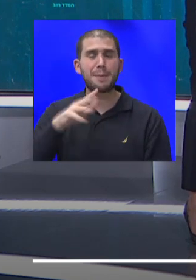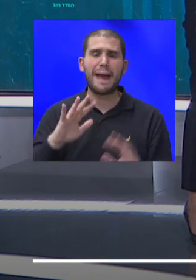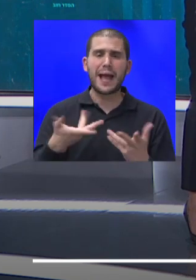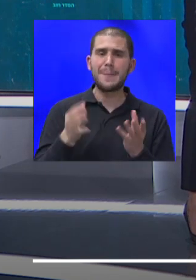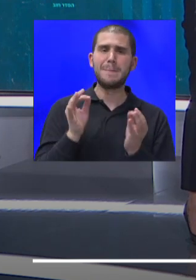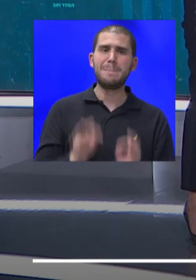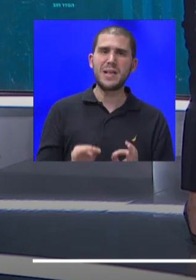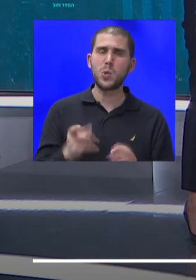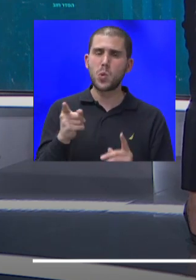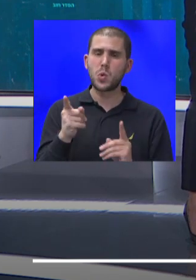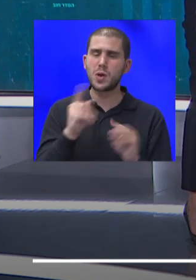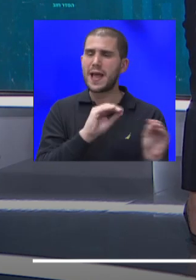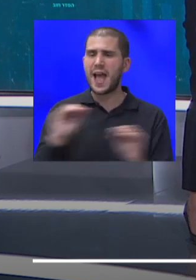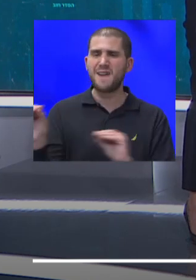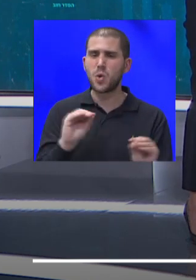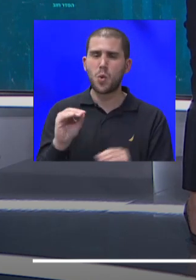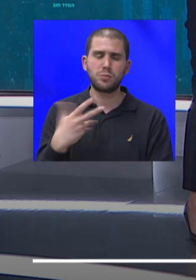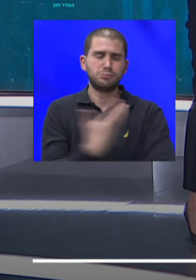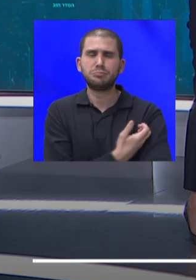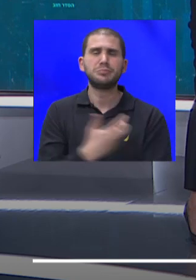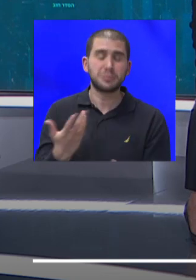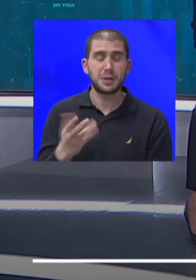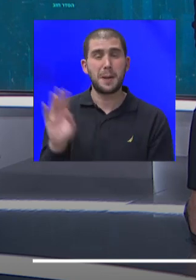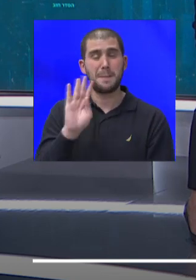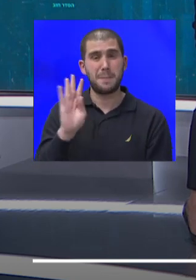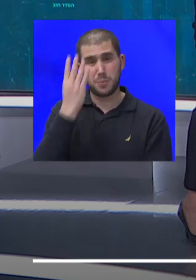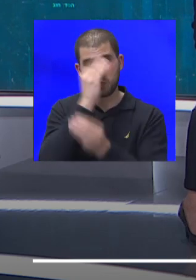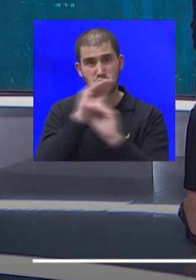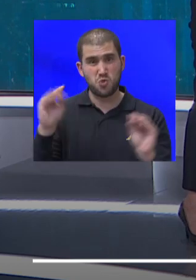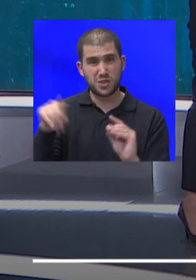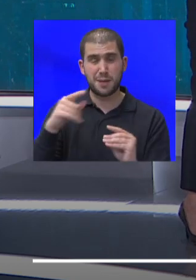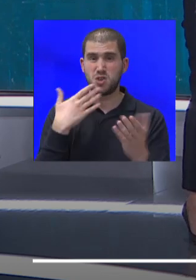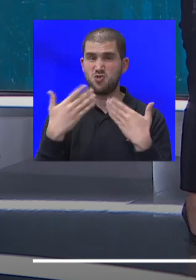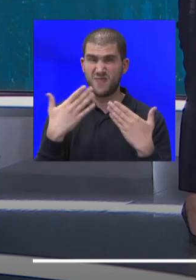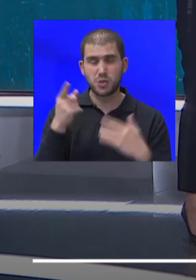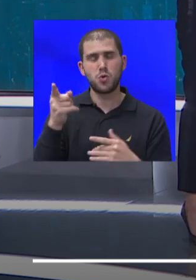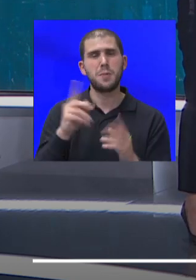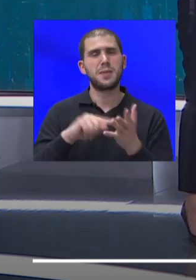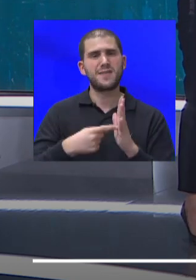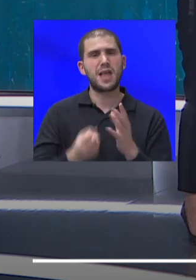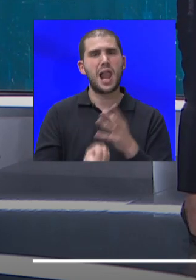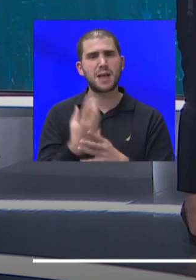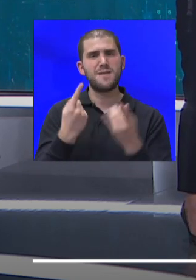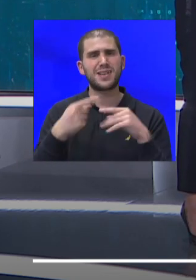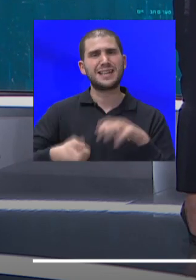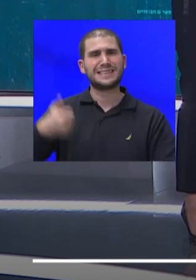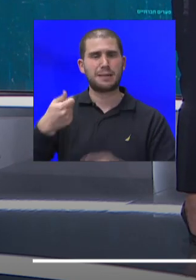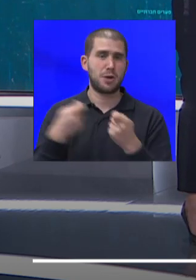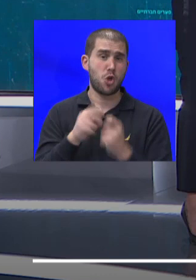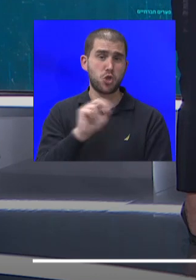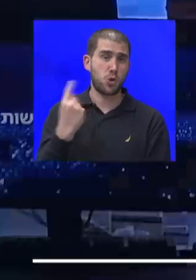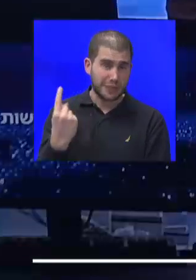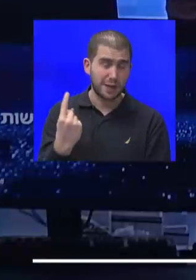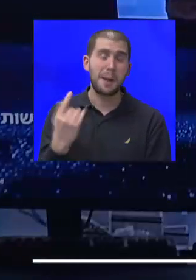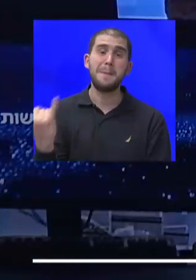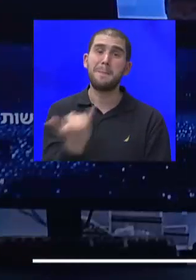למתחסנים. נתניהו היום הודיע בפתח ישיבת הקבינט שהוא מתכוון להקים ועדת שרים לסוגיה הזו. בדרך כלל כשוועדות שרים